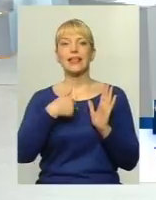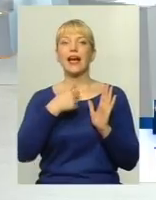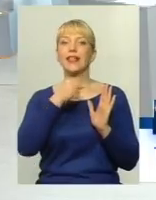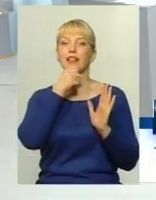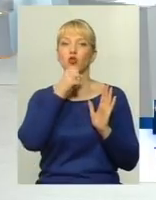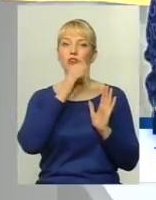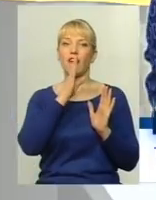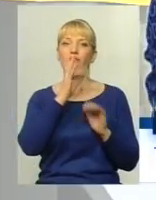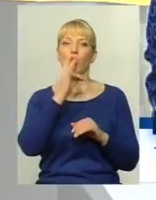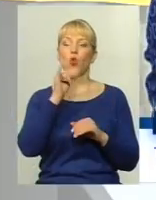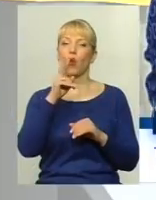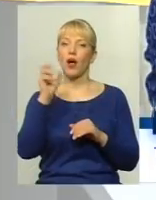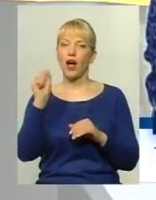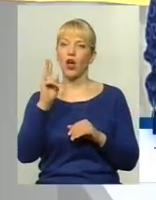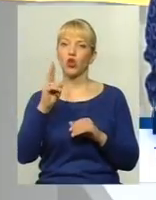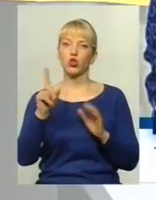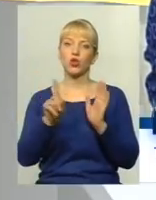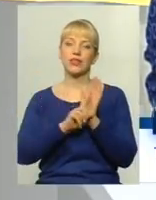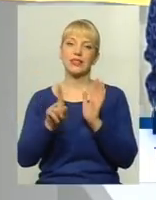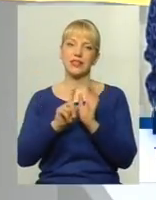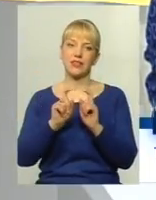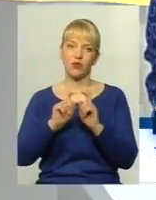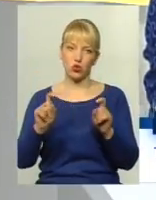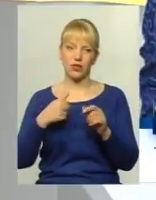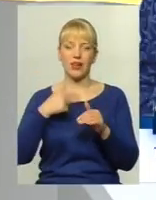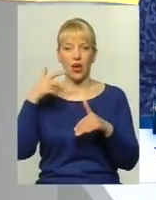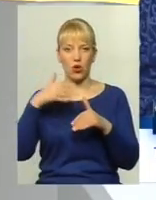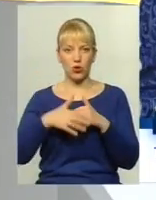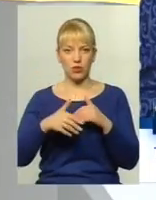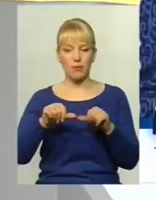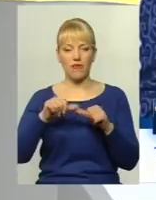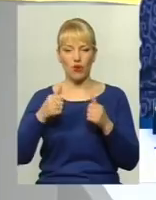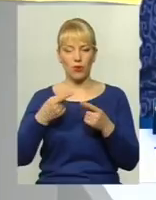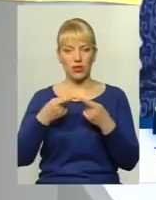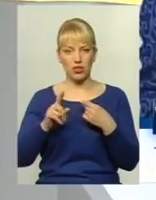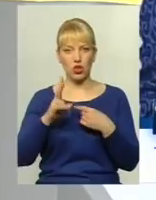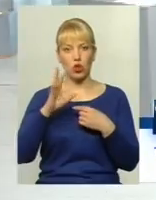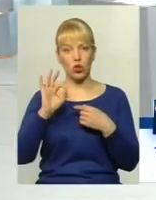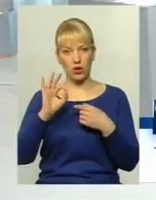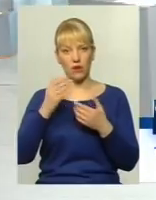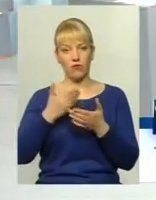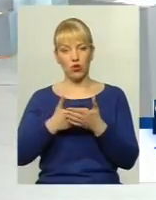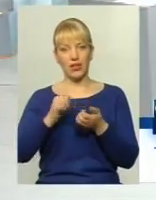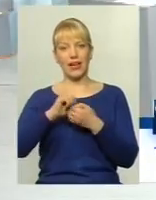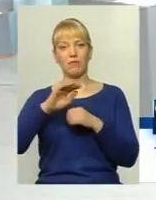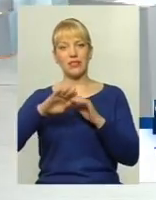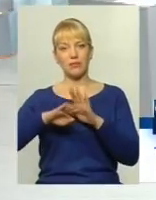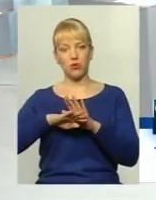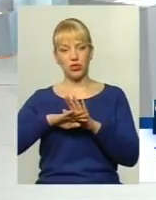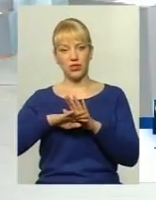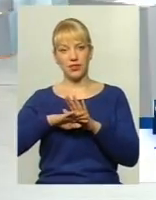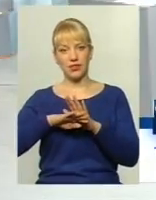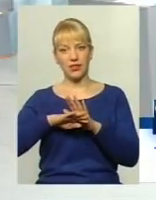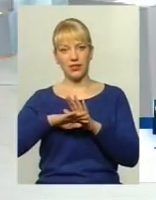-внука, який їздить в школу. Це, звісно, формат трошки не такий, де можна було б задати це питання. Ну, от кам'я Респодінський ввів,